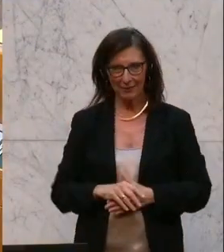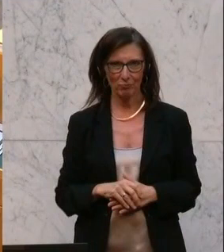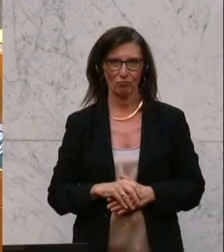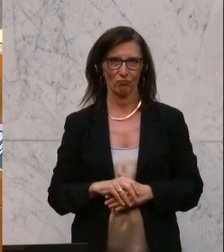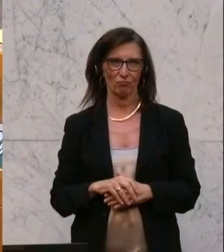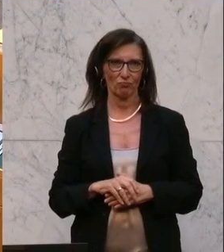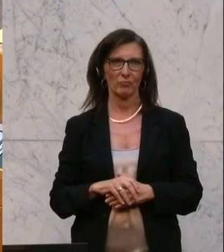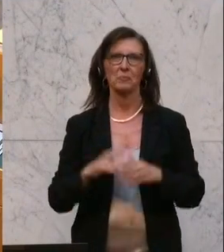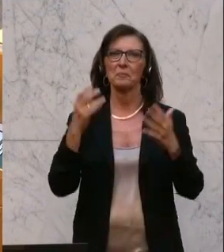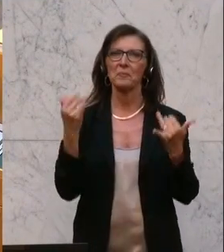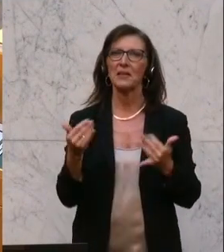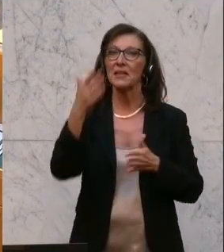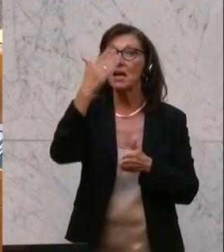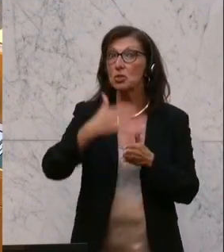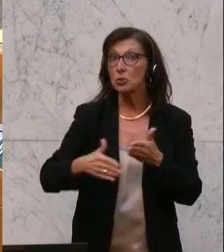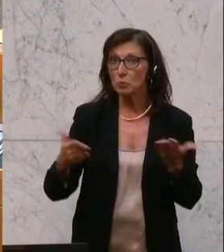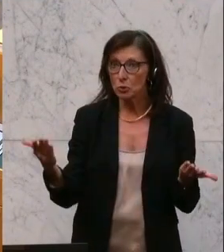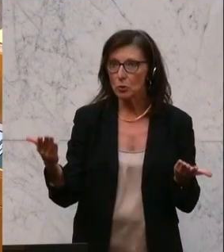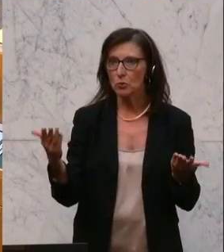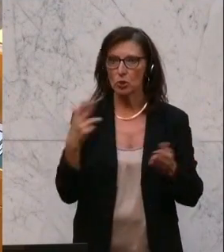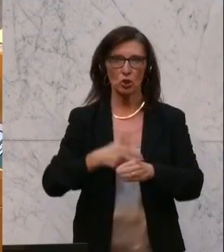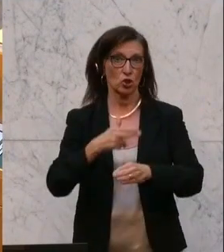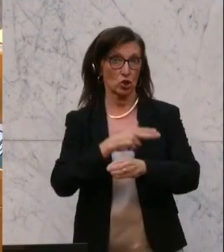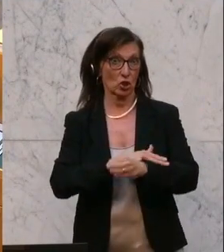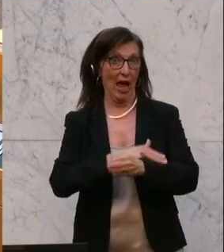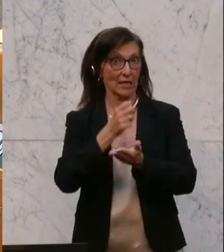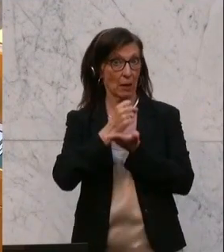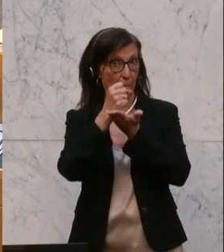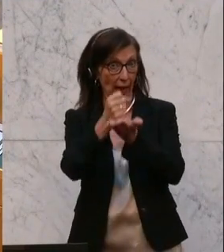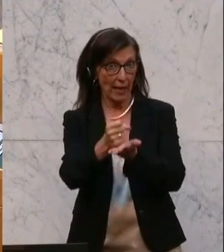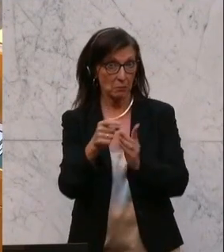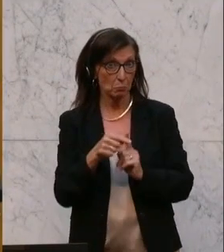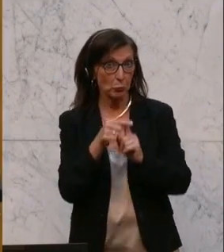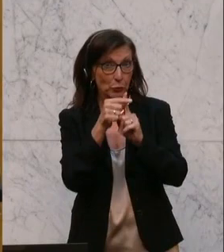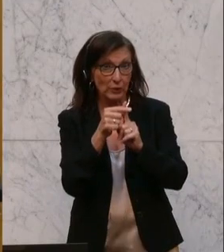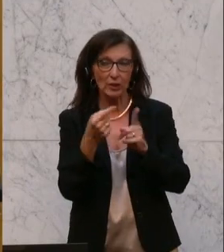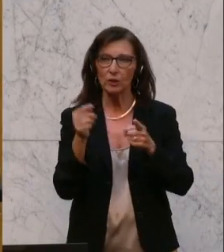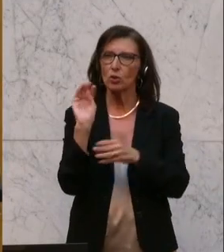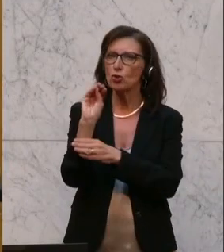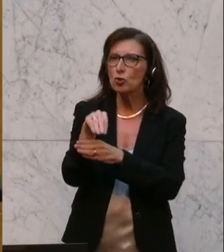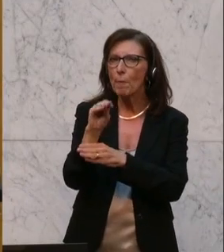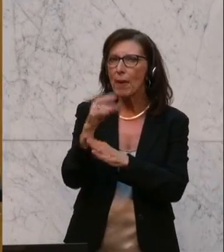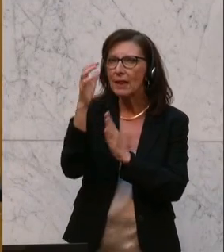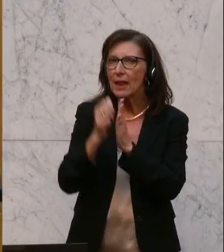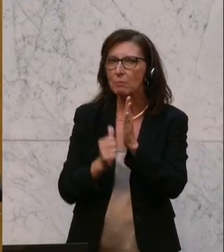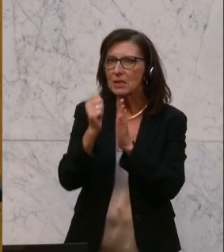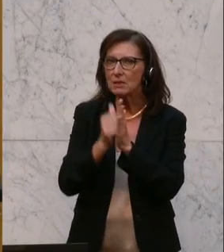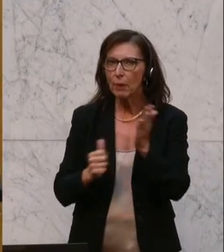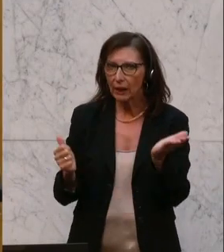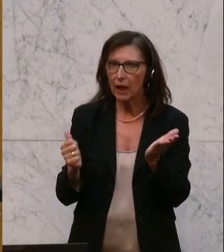Ich komme zum Ende. Positiv auch der Staatspreis und positiv auch, dass wir die Spendenabsetzbarkeit